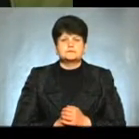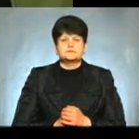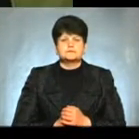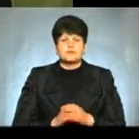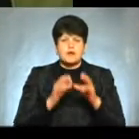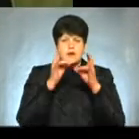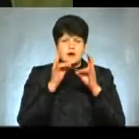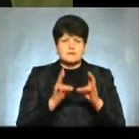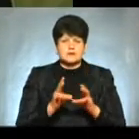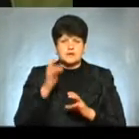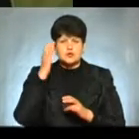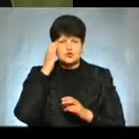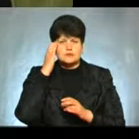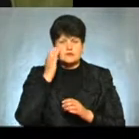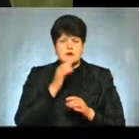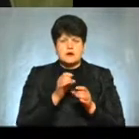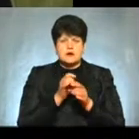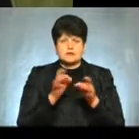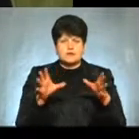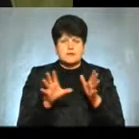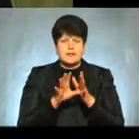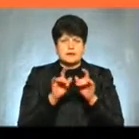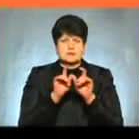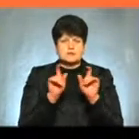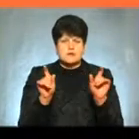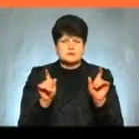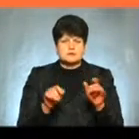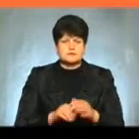Аварія на Чорнобильській атомної електростанції